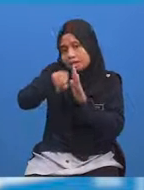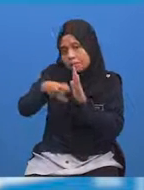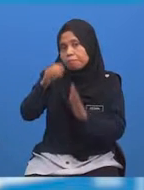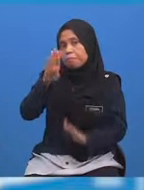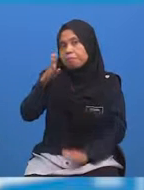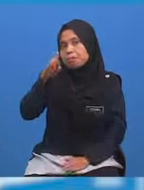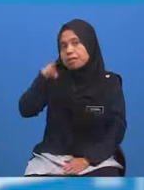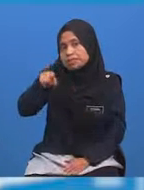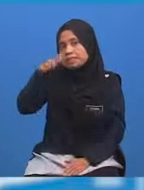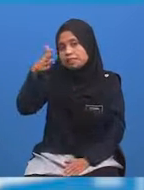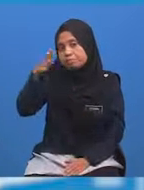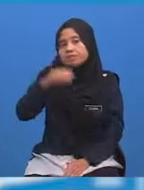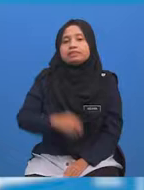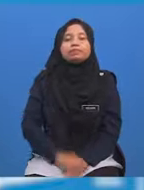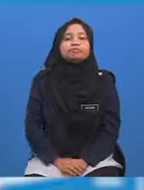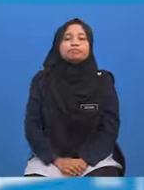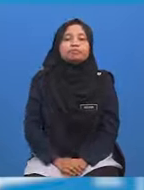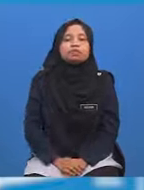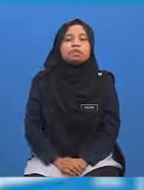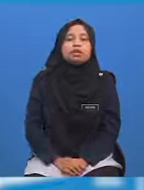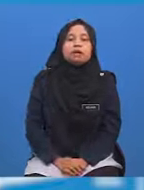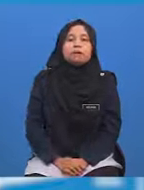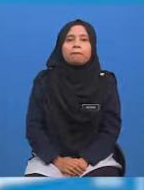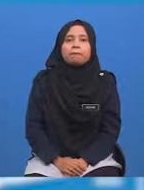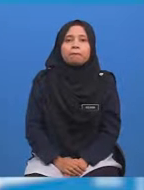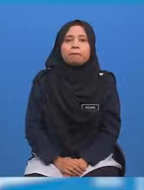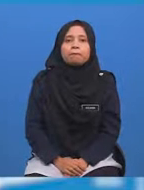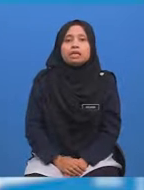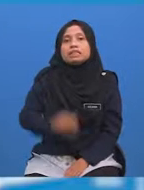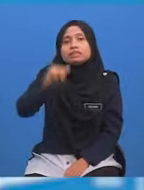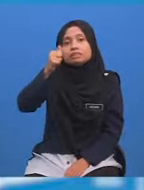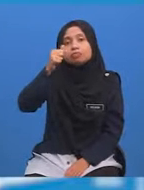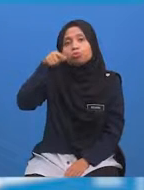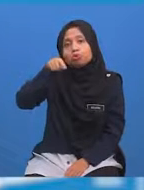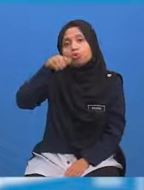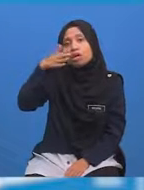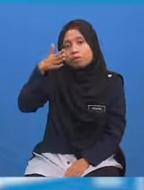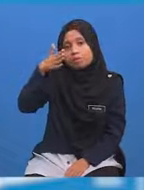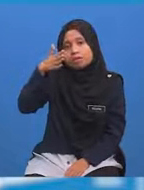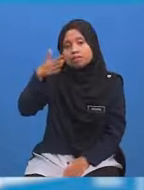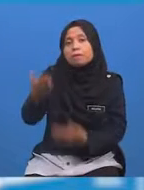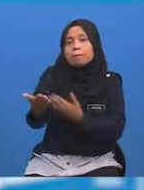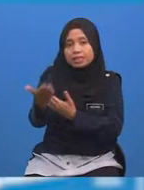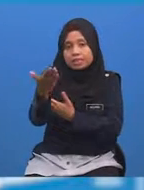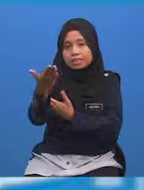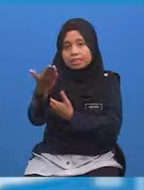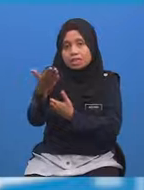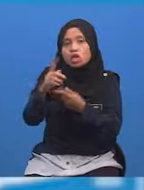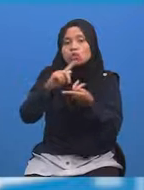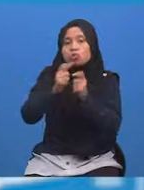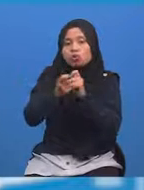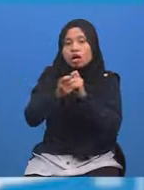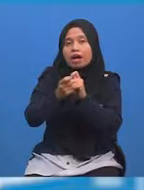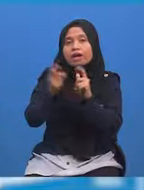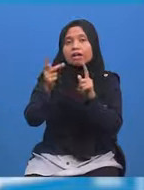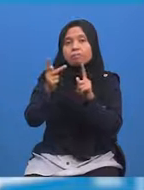.15 Manakala 10.15 minit pagi Ditukar ke